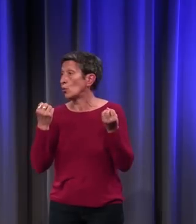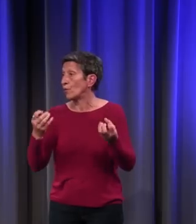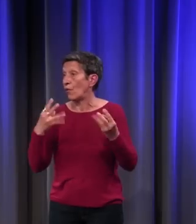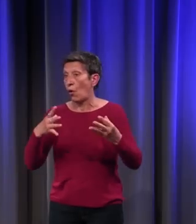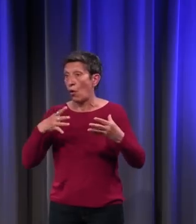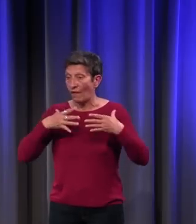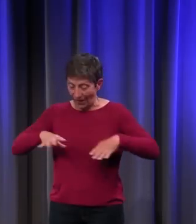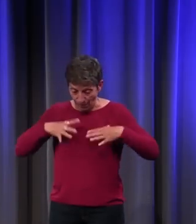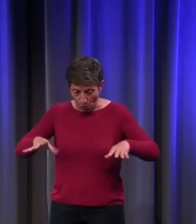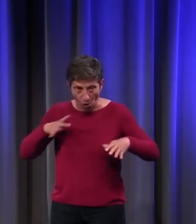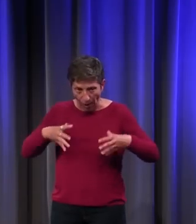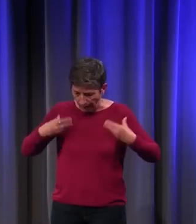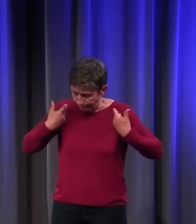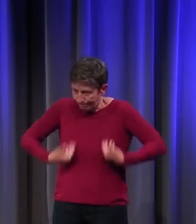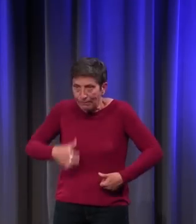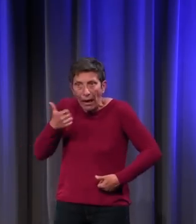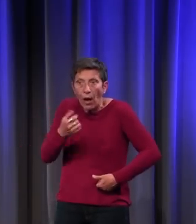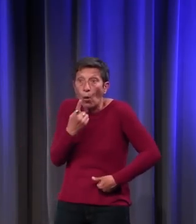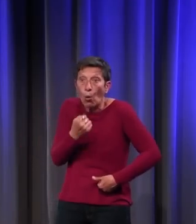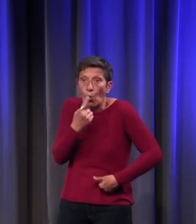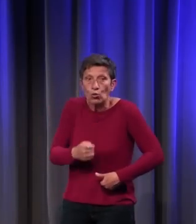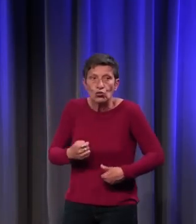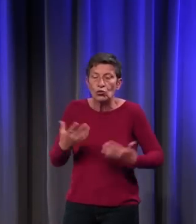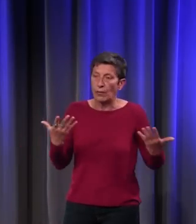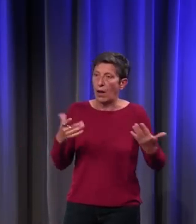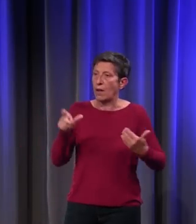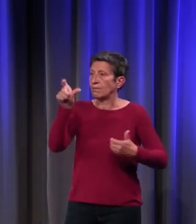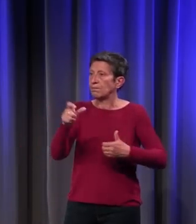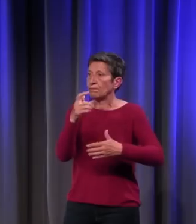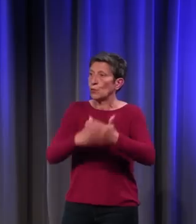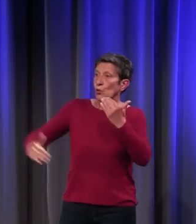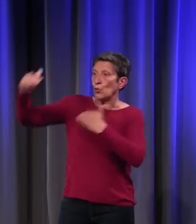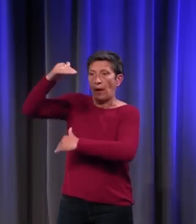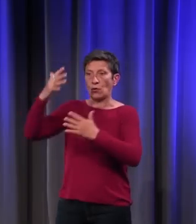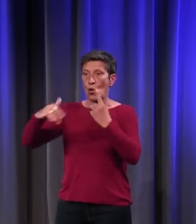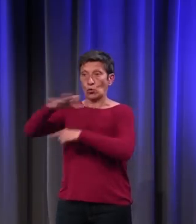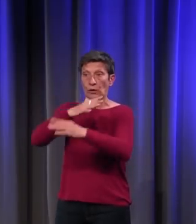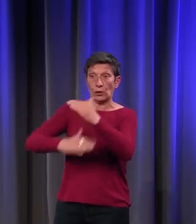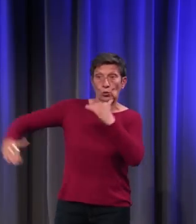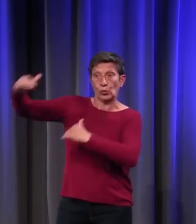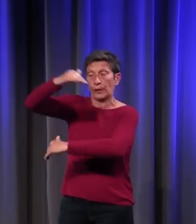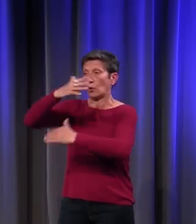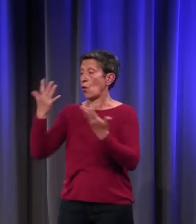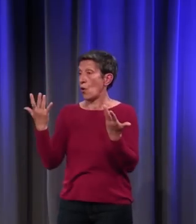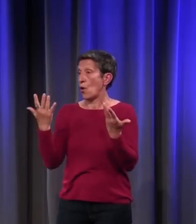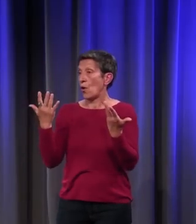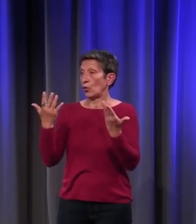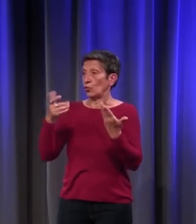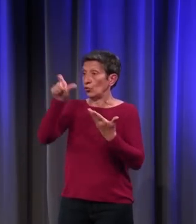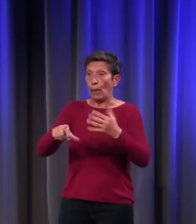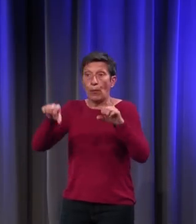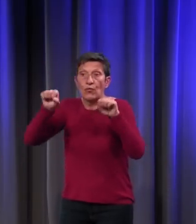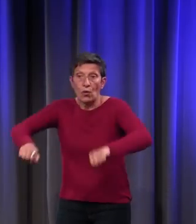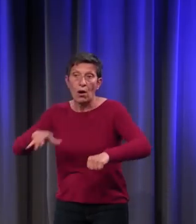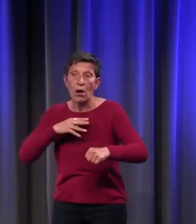rouge. Mais pour ce qui est des étenteurs d'autorité et les classes supérieures de la société, il y a des modes de longue